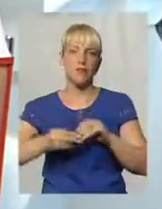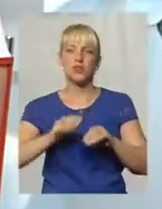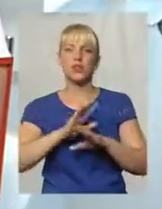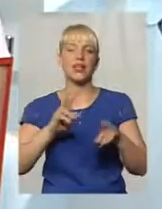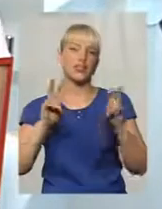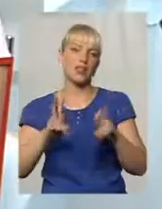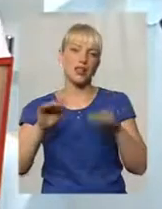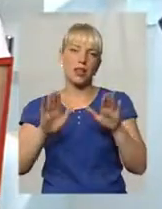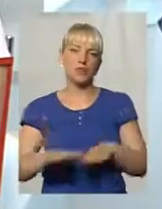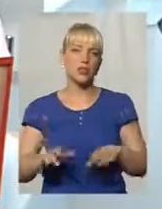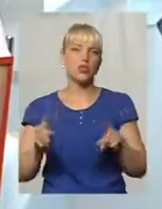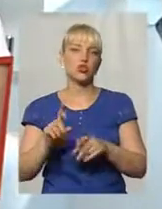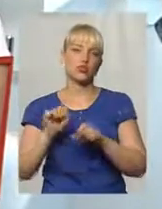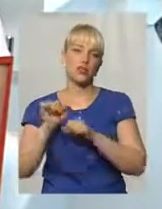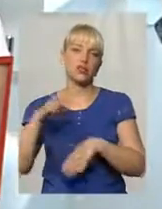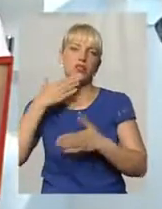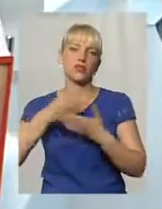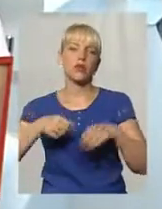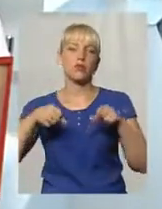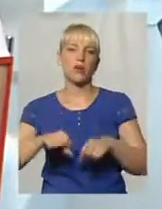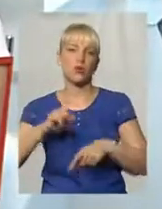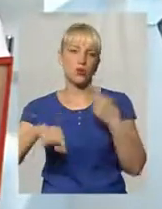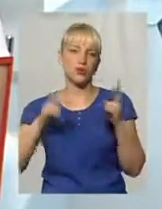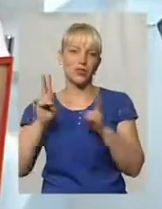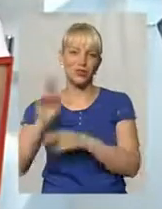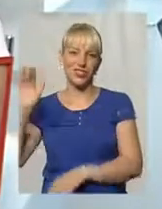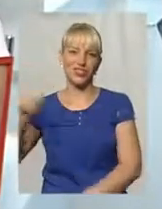садить на місці, аби захистити свої права. Побачимось!